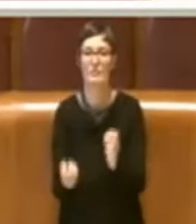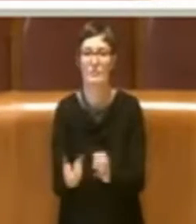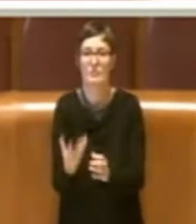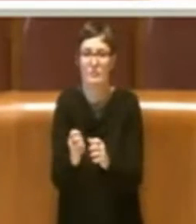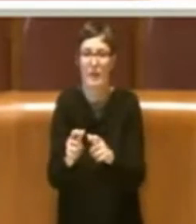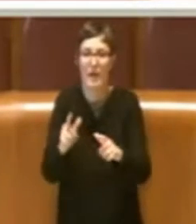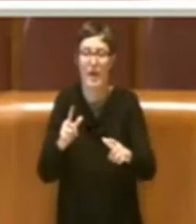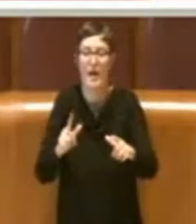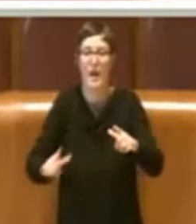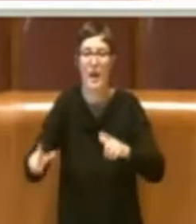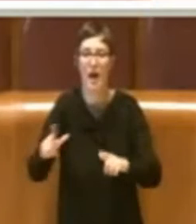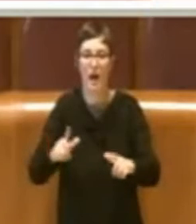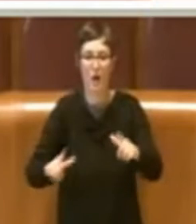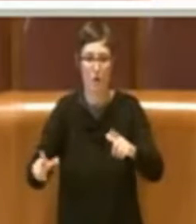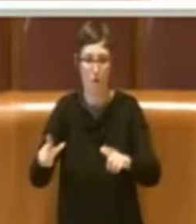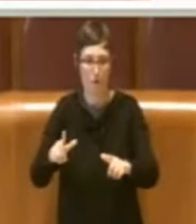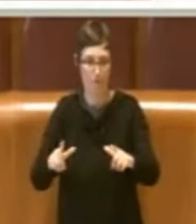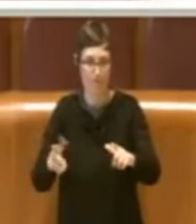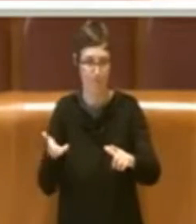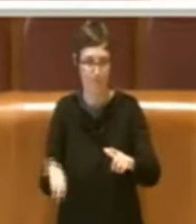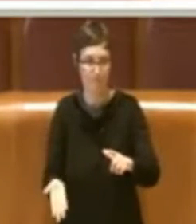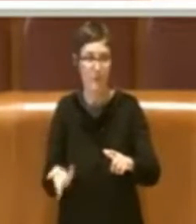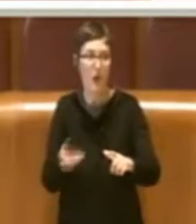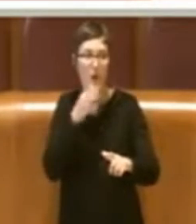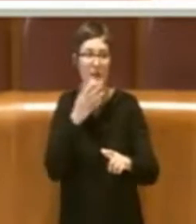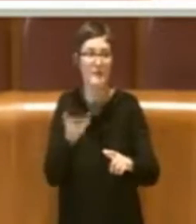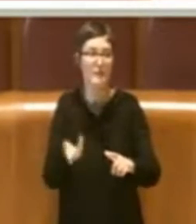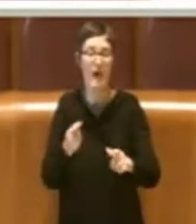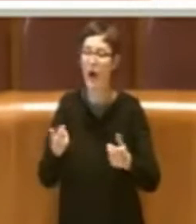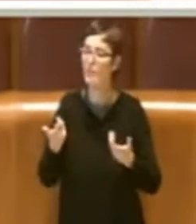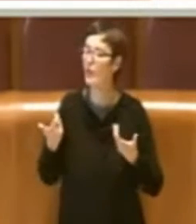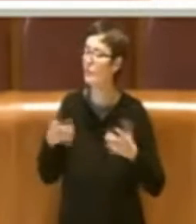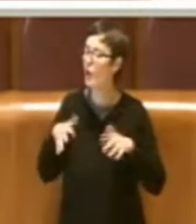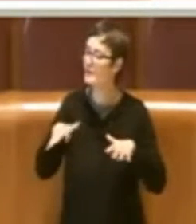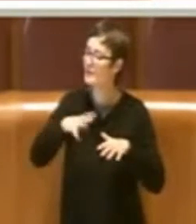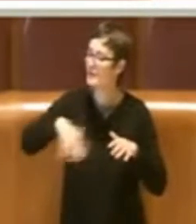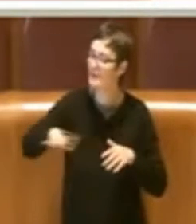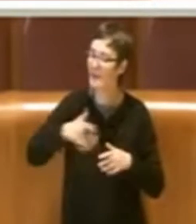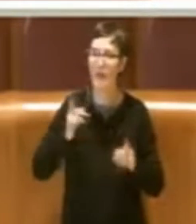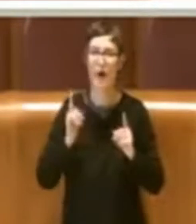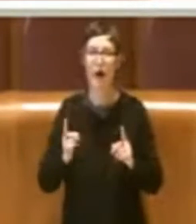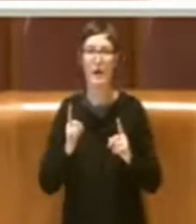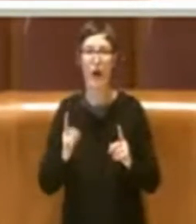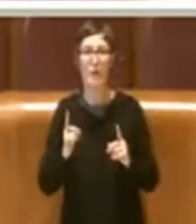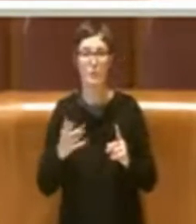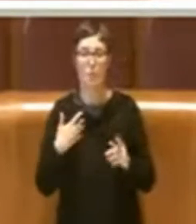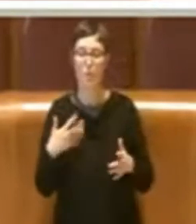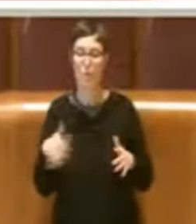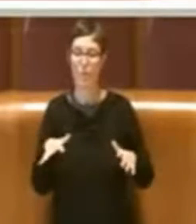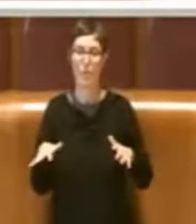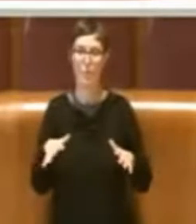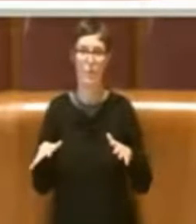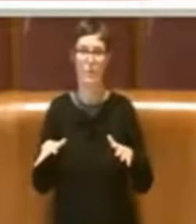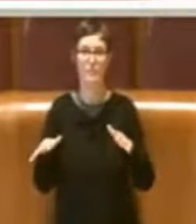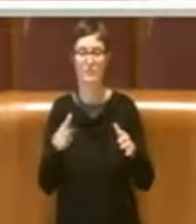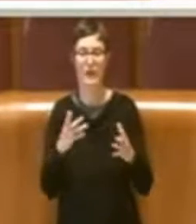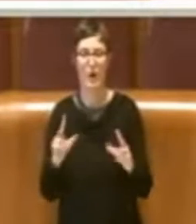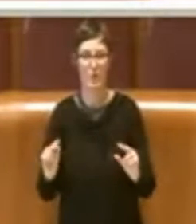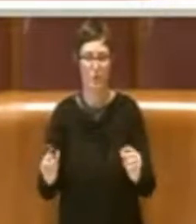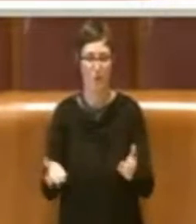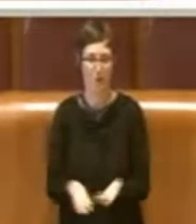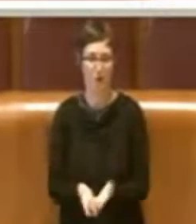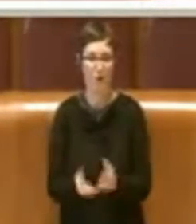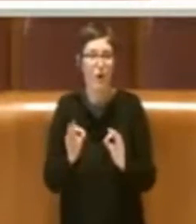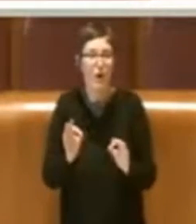attualmente e quindi tutto il sistema naturalistico che poi si è stabilizzato in questi giorni. Ed è proprio il caso di dire che la